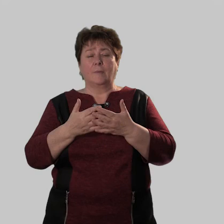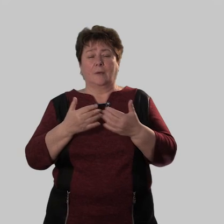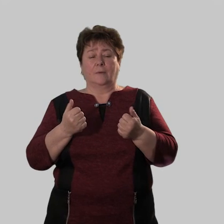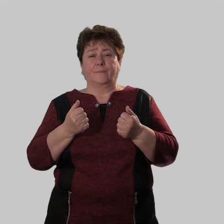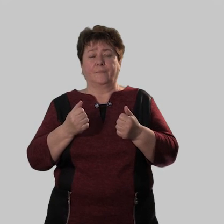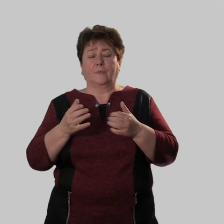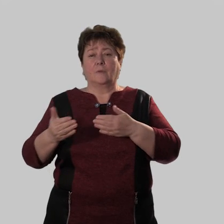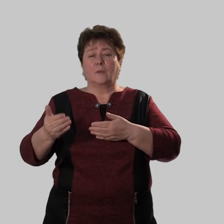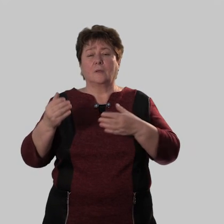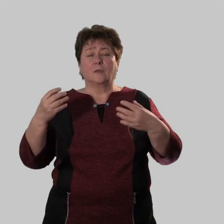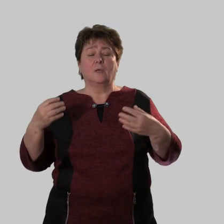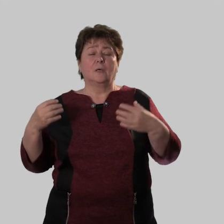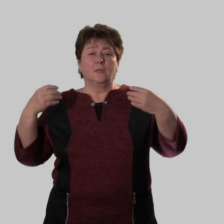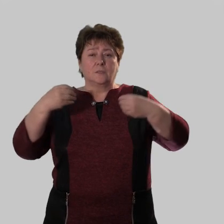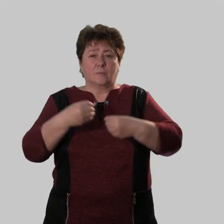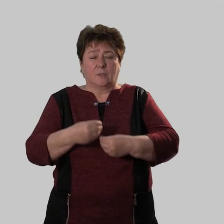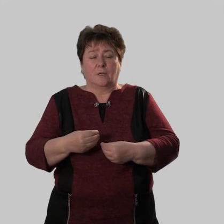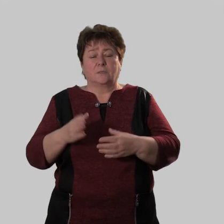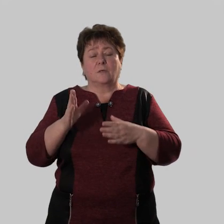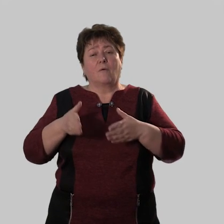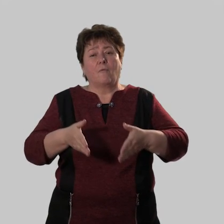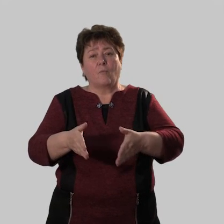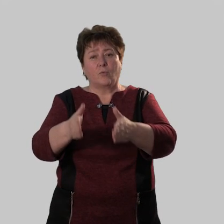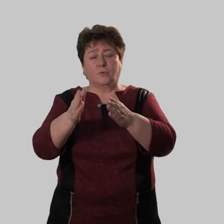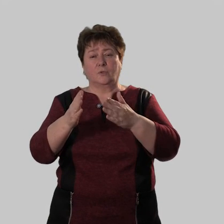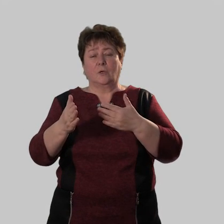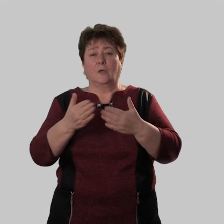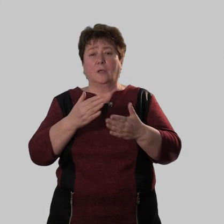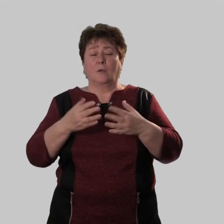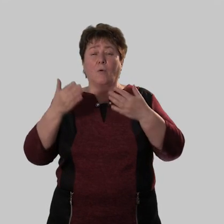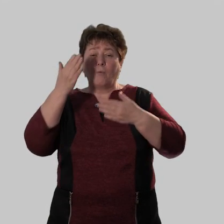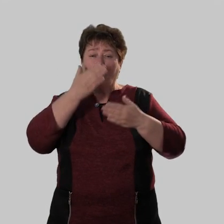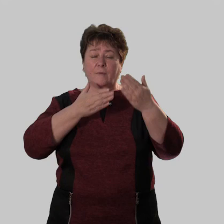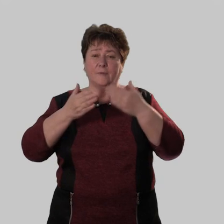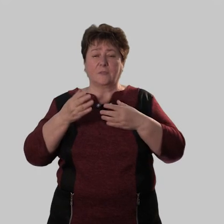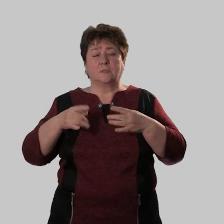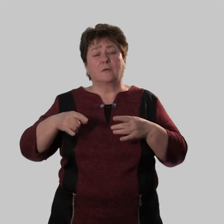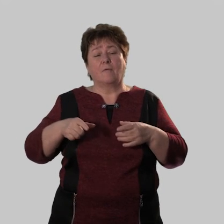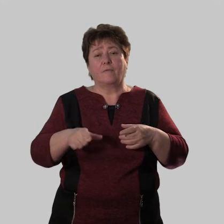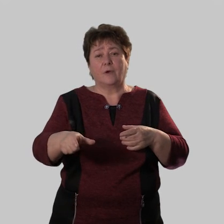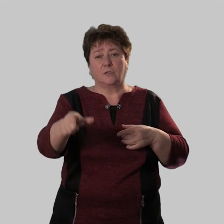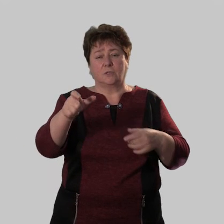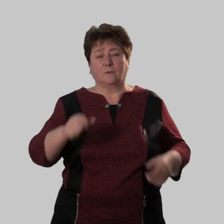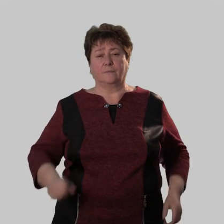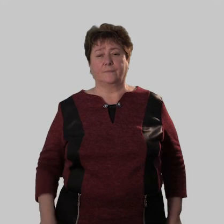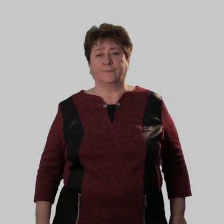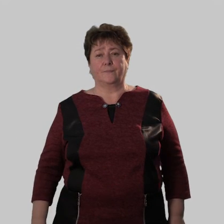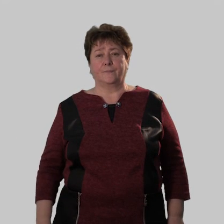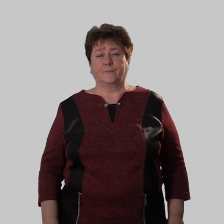Например, собираться в путь. Или же умываться в речке.